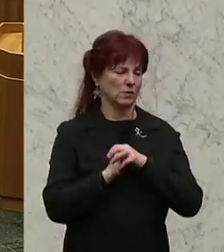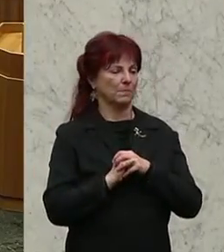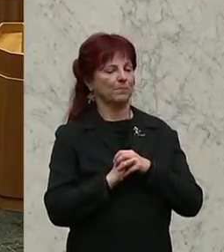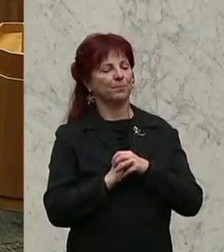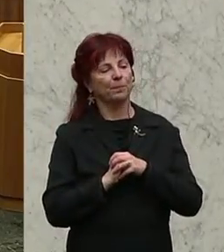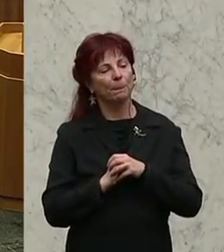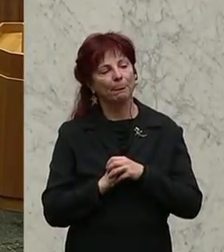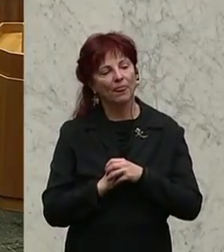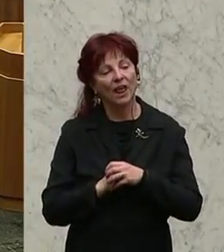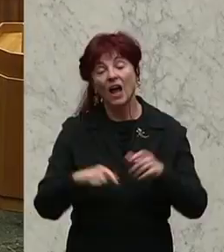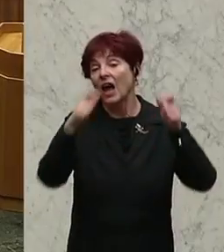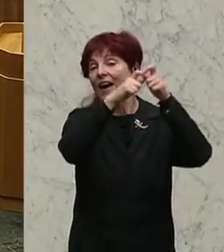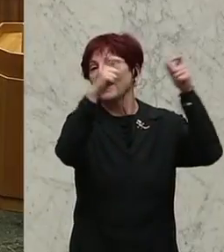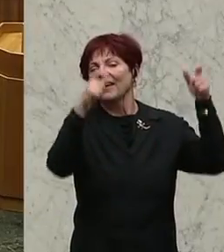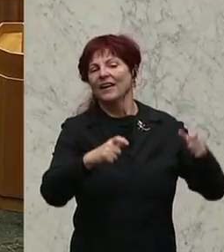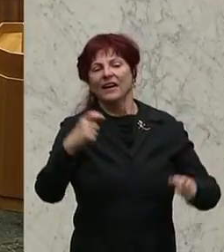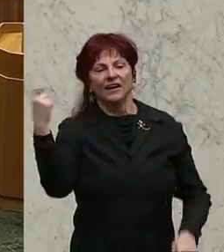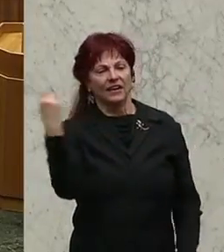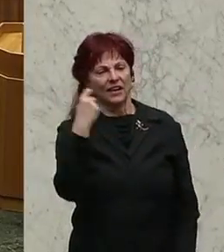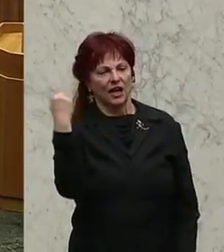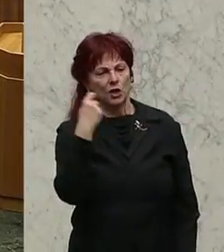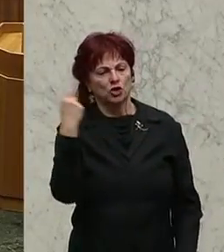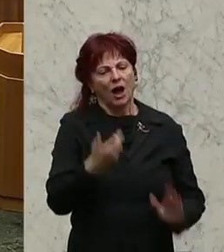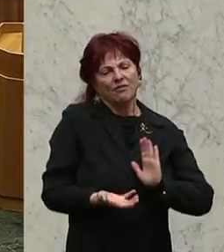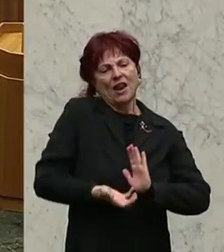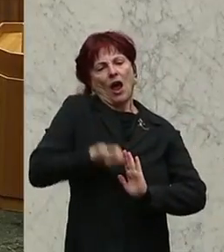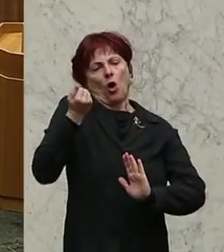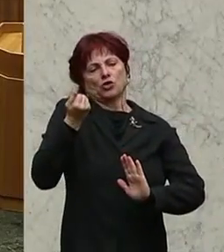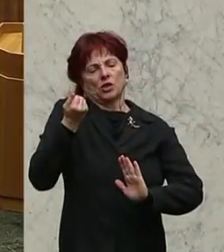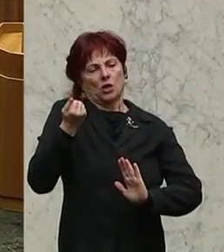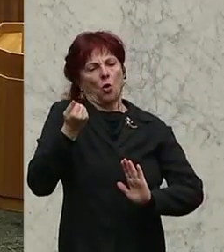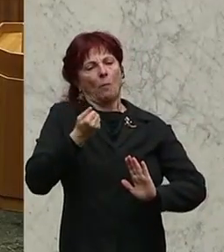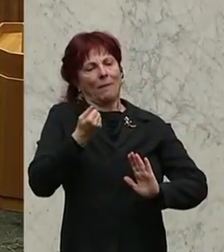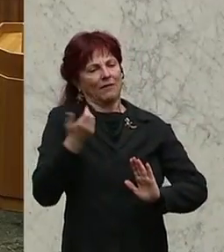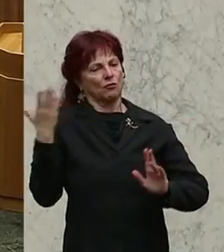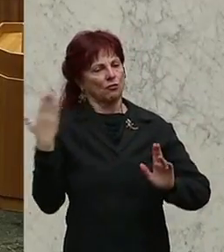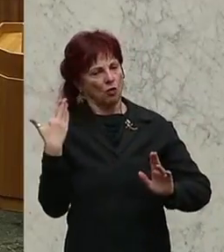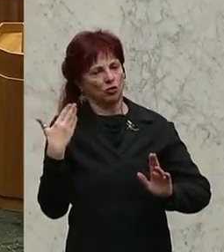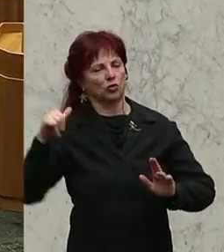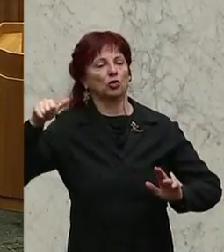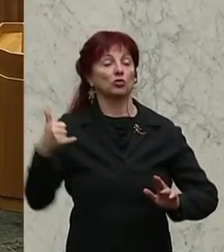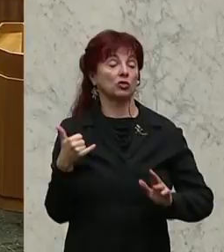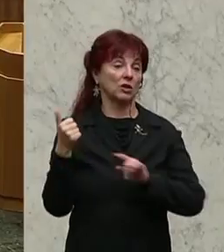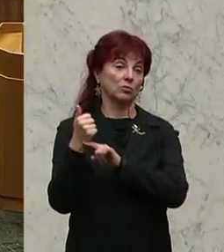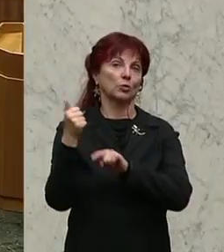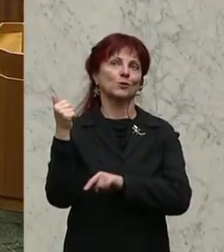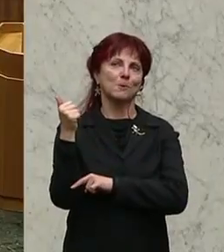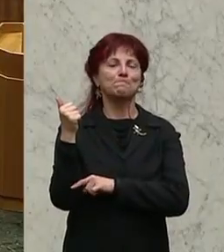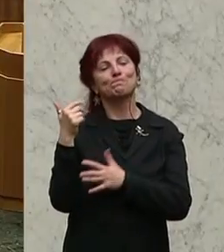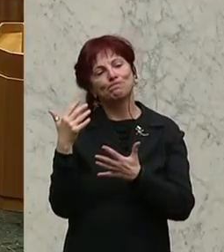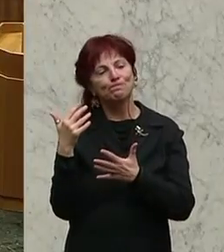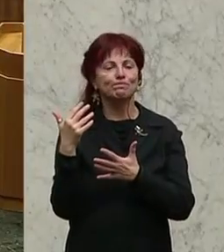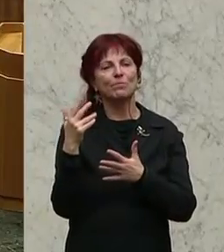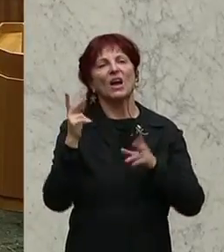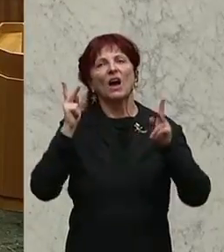Ja, dass die Kartellstrafen jetzt nicht mehr im Justizbudget sind, ist ein Umstand, der, man kann